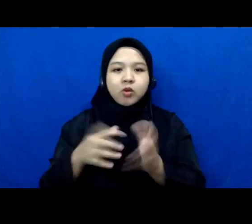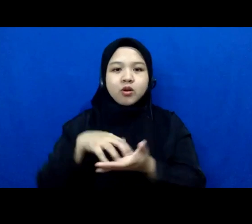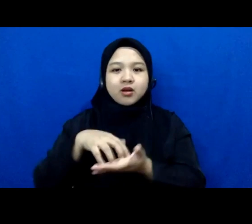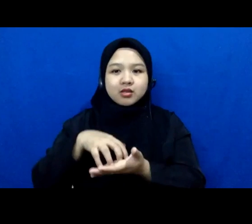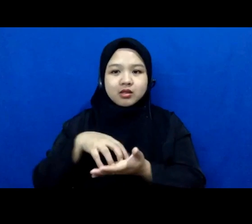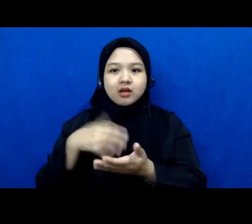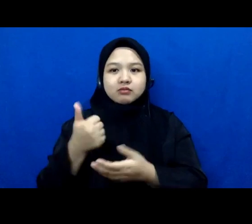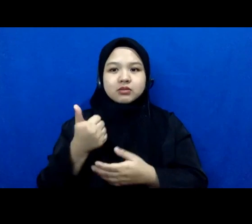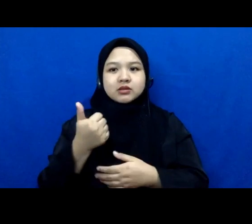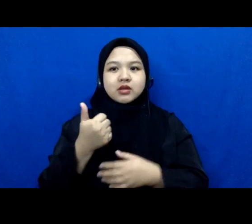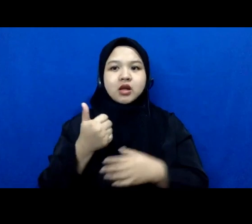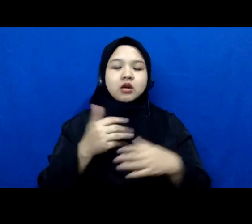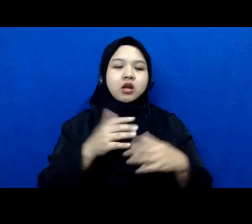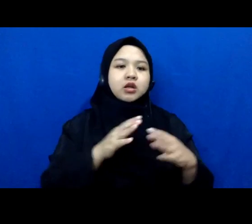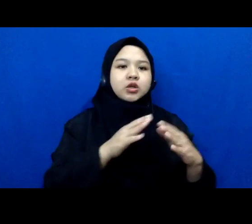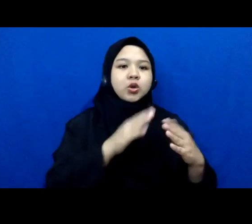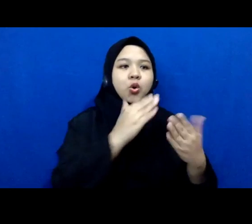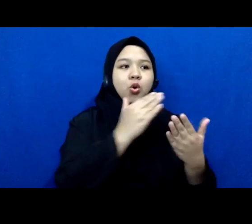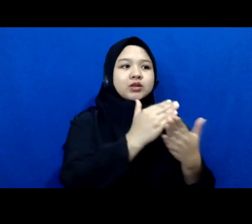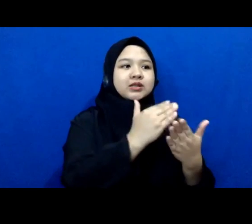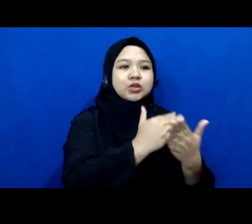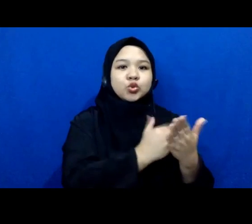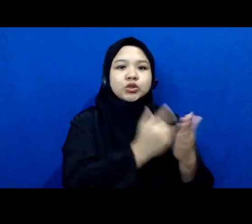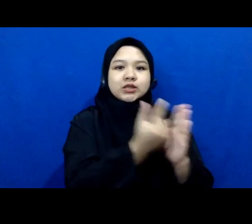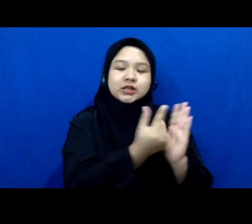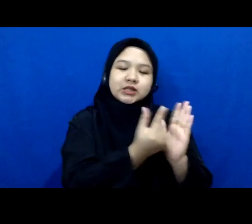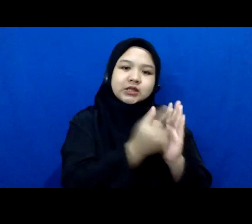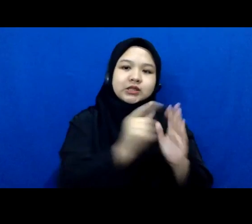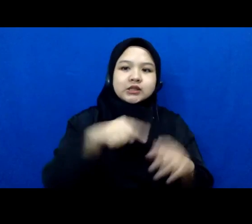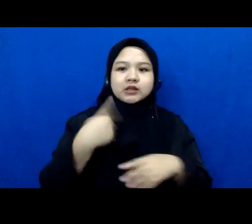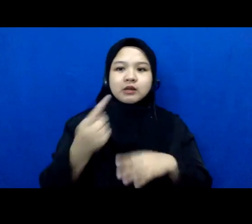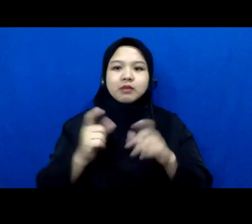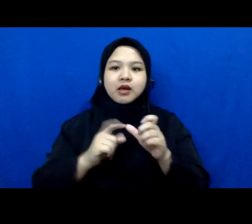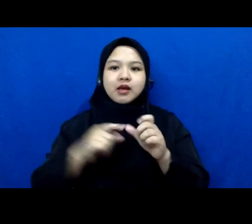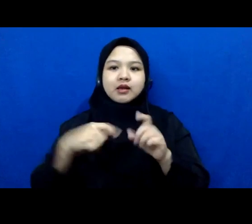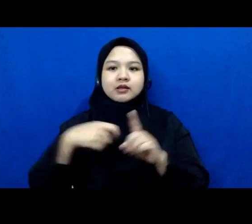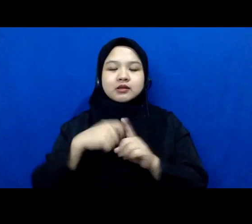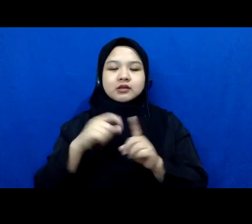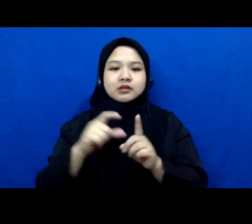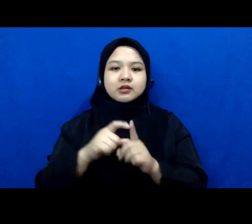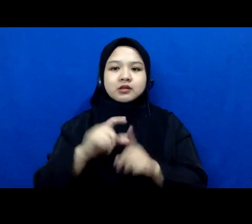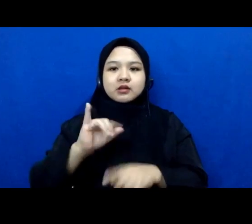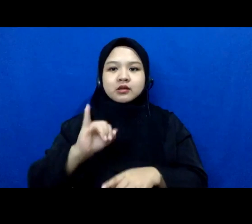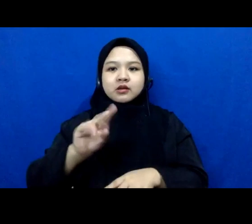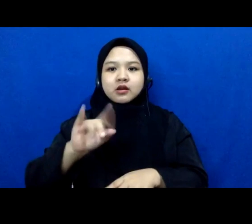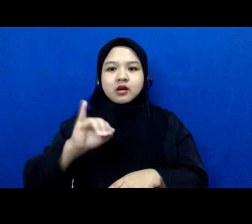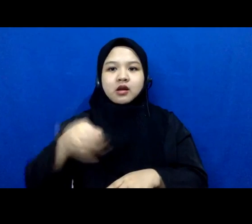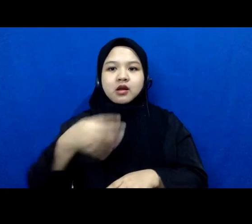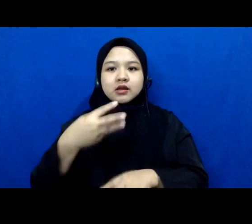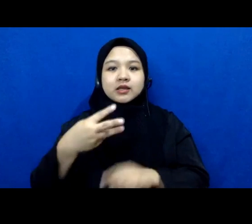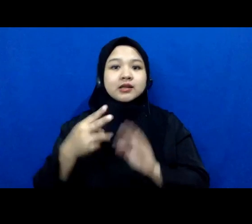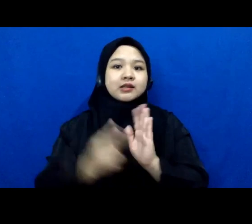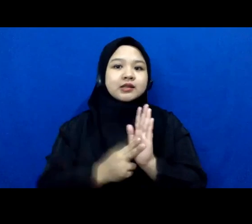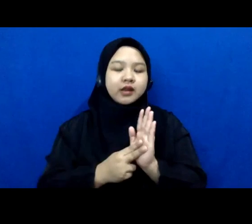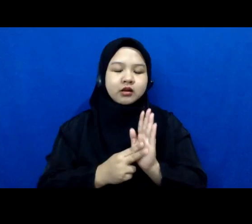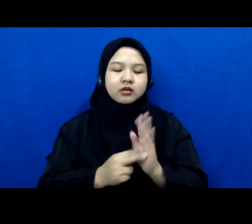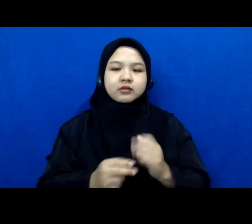konstitusi sampai tadi bahkan SK Dirjen badi lomba delak tuh ada gitu ya Mbak Ninding dan teman-teman tapi